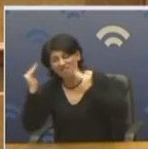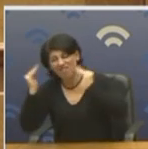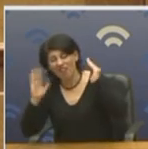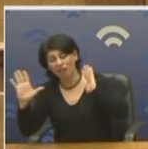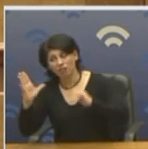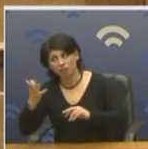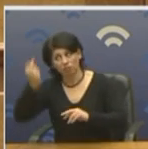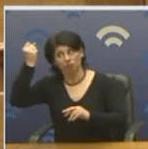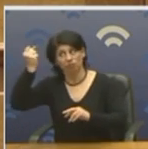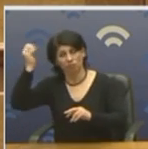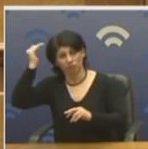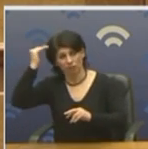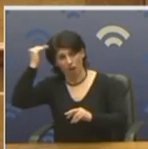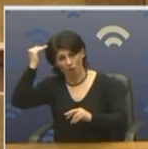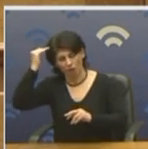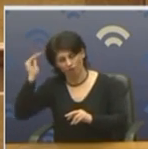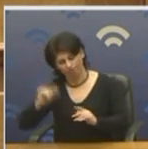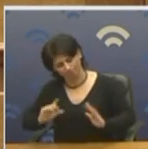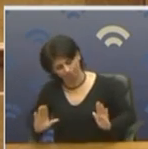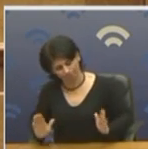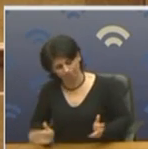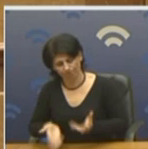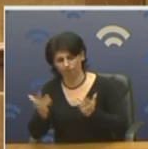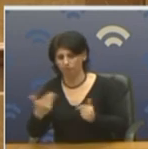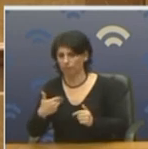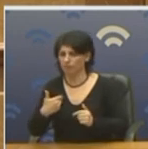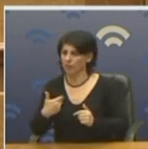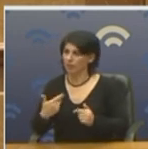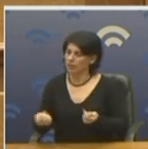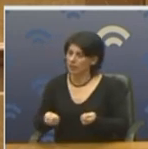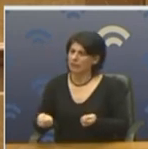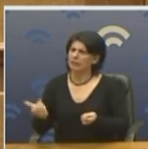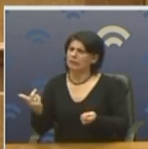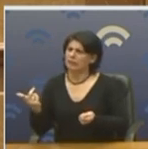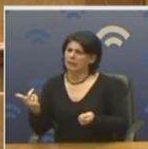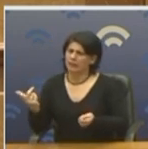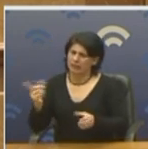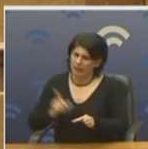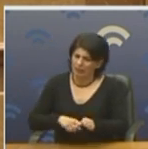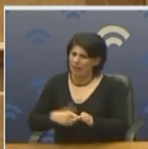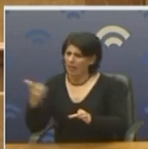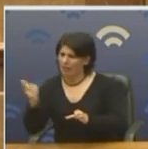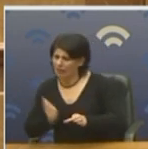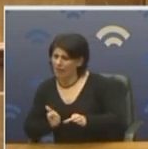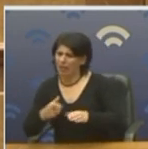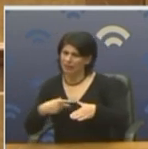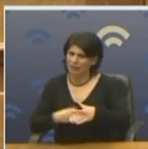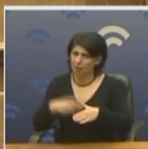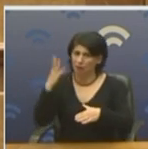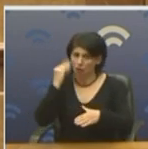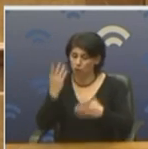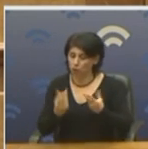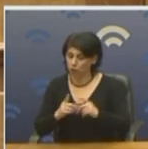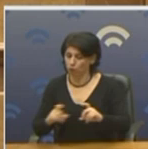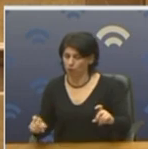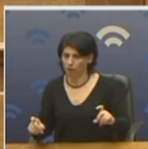κρατώ. Γιατί, εμπάσχερτη πτώση, θα μπορούσα να πω και ένα στολίπις της τριασμών, για σπιτικές εταιρείες, για δάνεια, για τις τράπες, θα μπορούσα να πολλά. Το βλέπω,